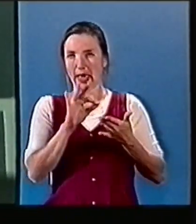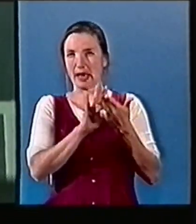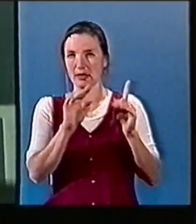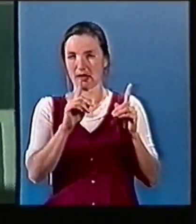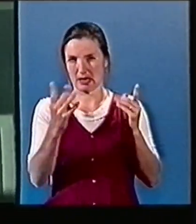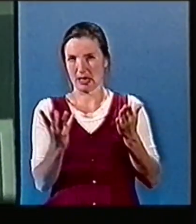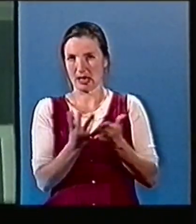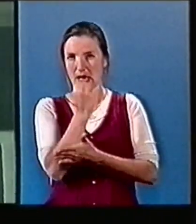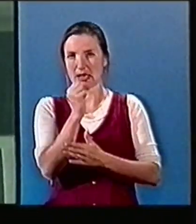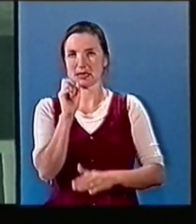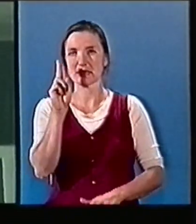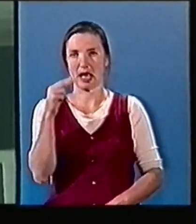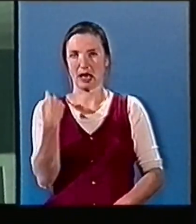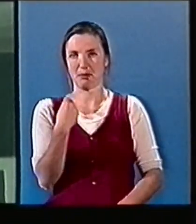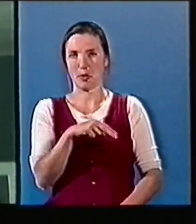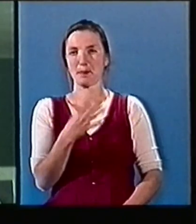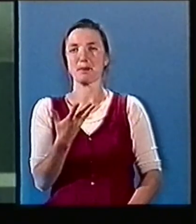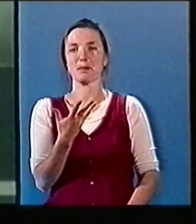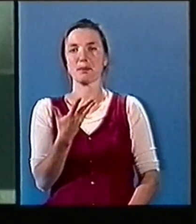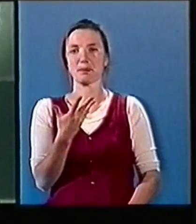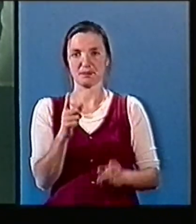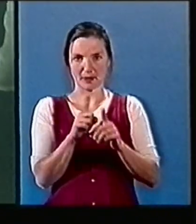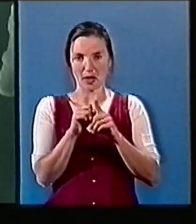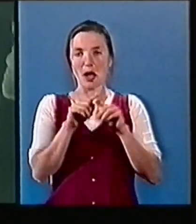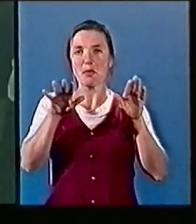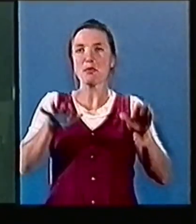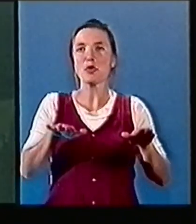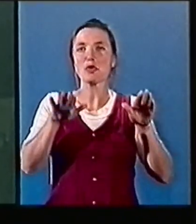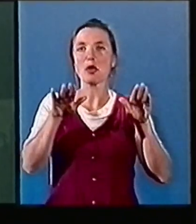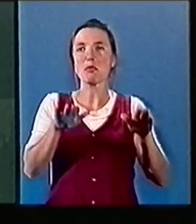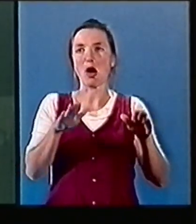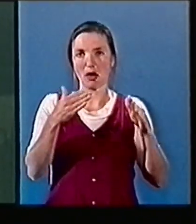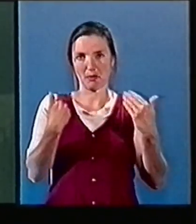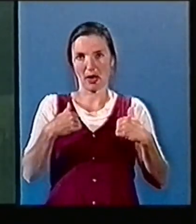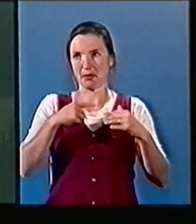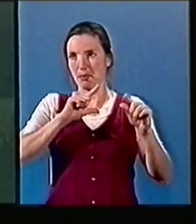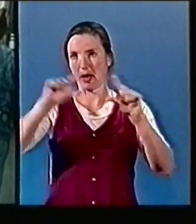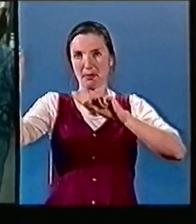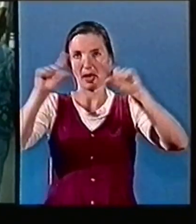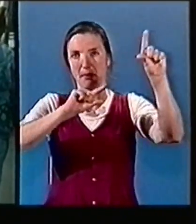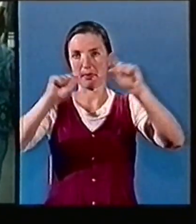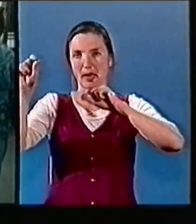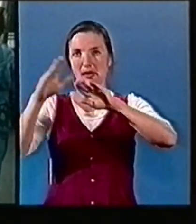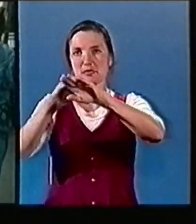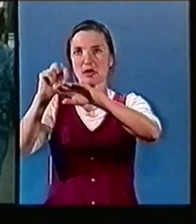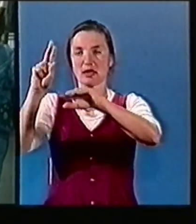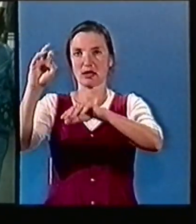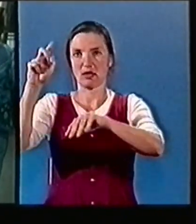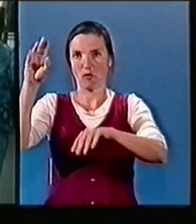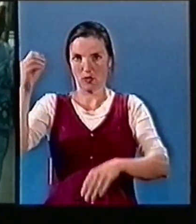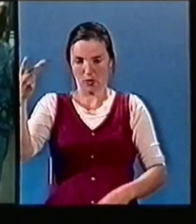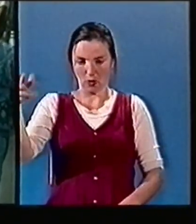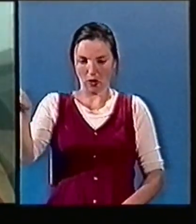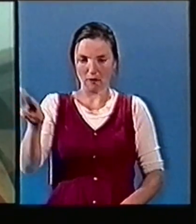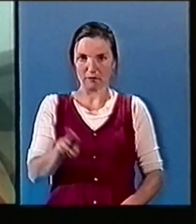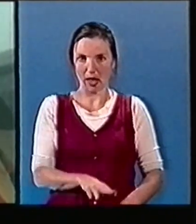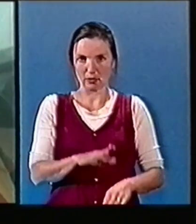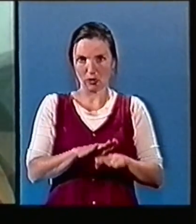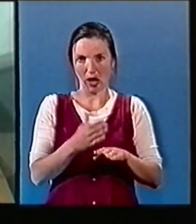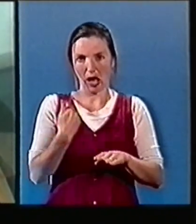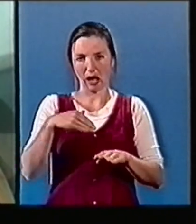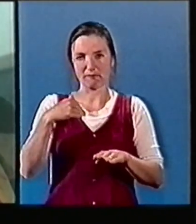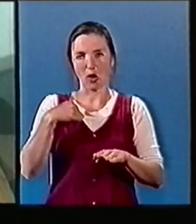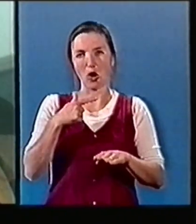Quant à ces électeurs musulmans, réfugiés à Sarajevo, ils sont retournés voter dans la ville martyre de Srebrenica, ethniquement